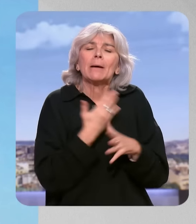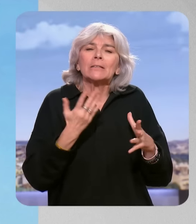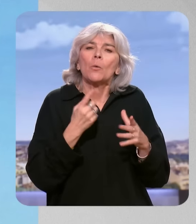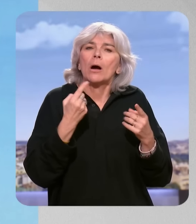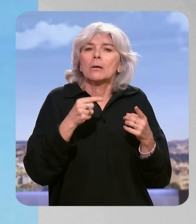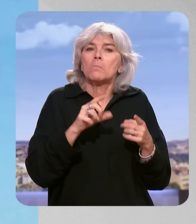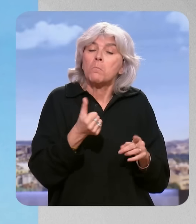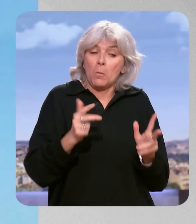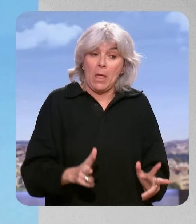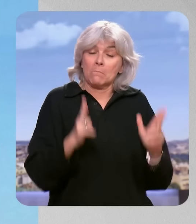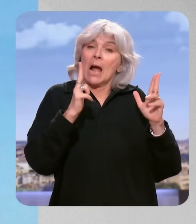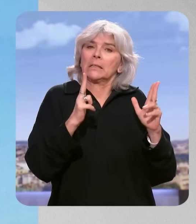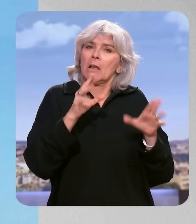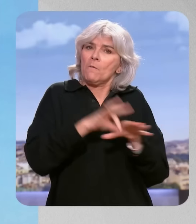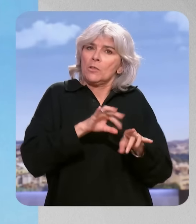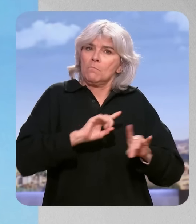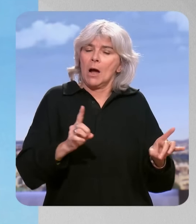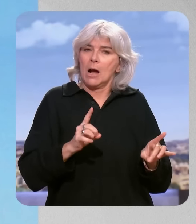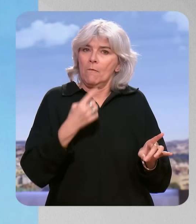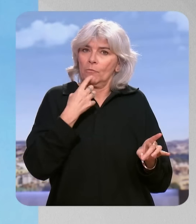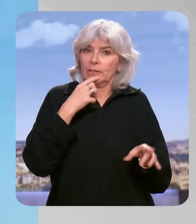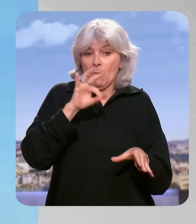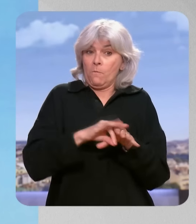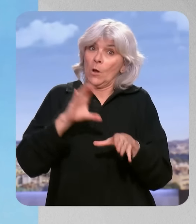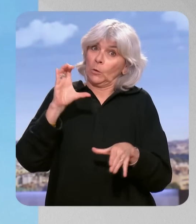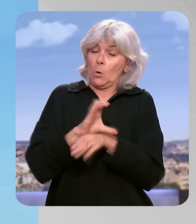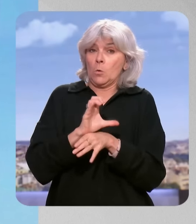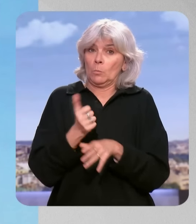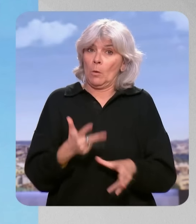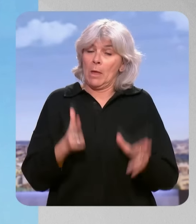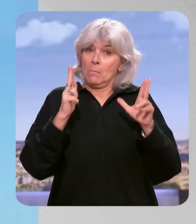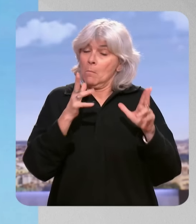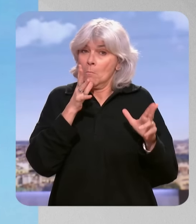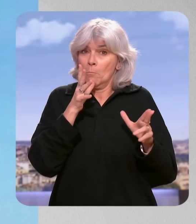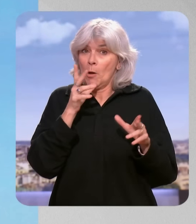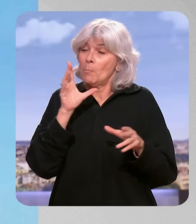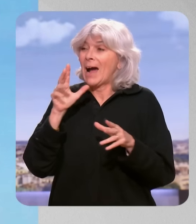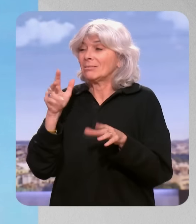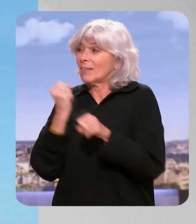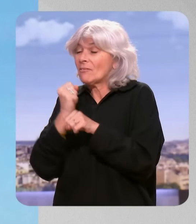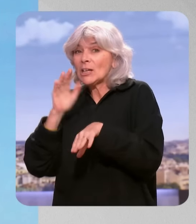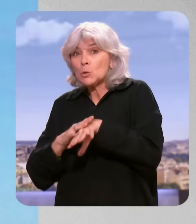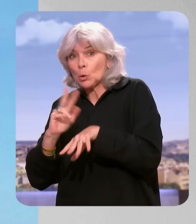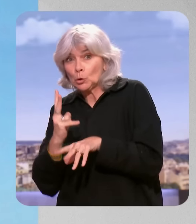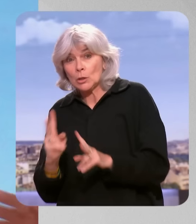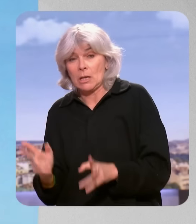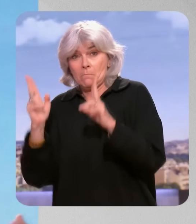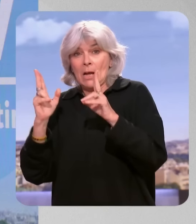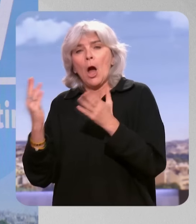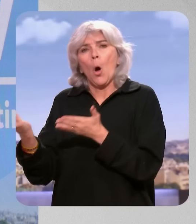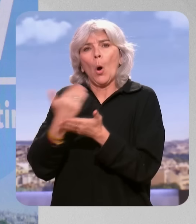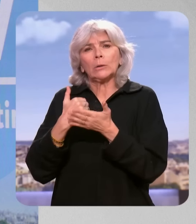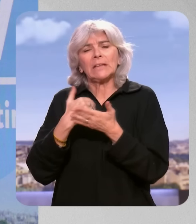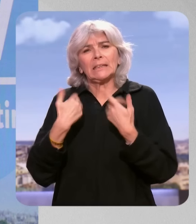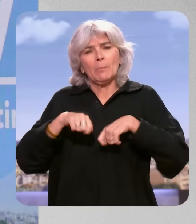la première partie n'est pas votée, c'est-à-dire si on vote contre la première partie, on ne peut pas attaquer la deuxième partie. Les recettes. Et donc, les